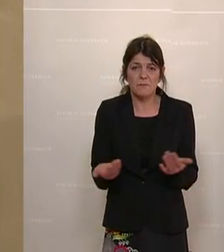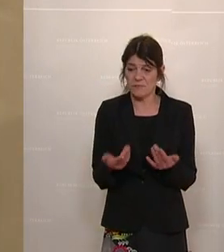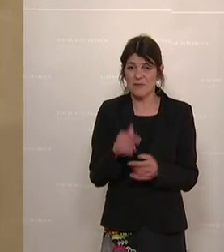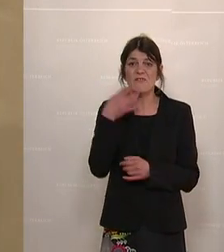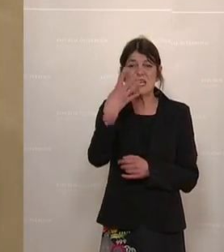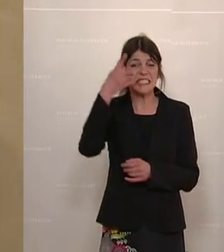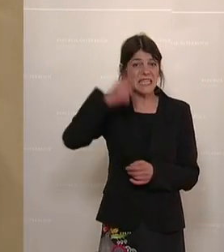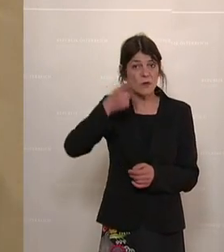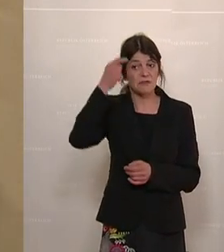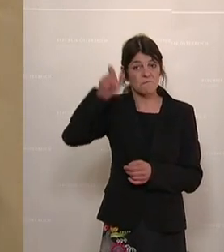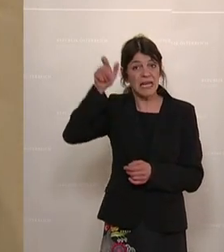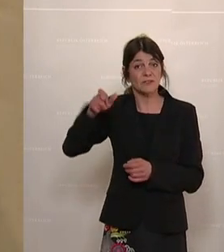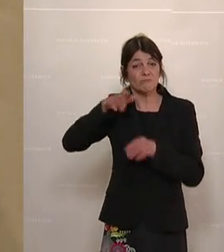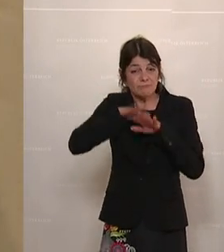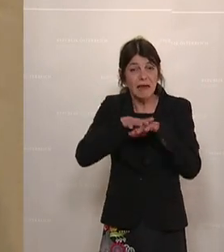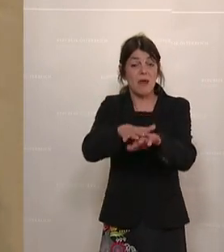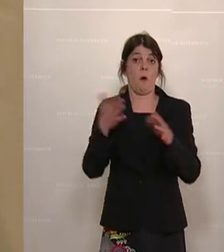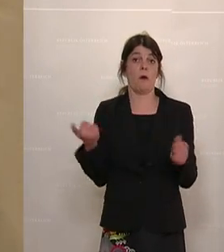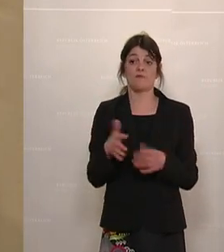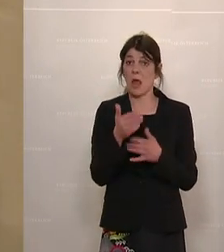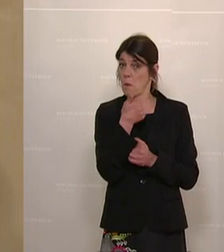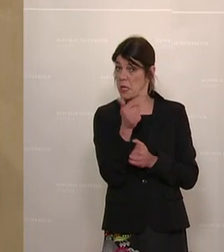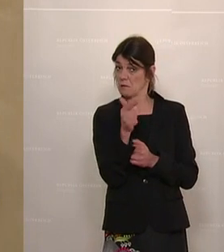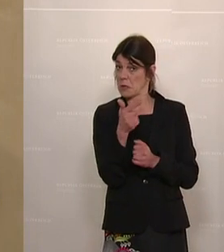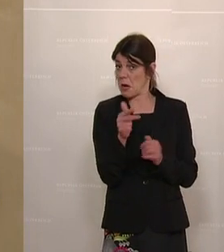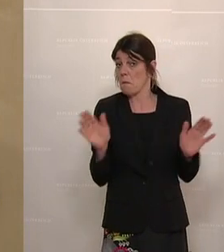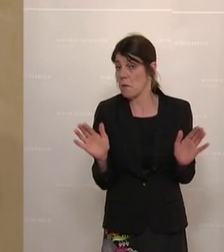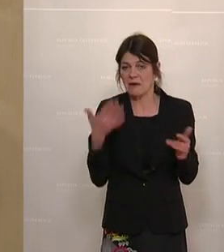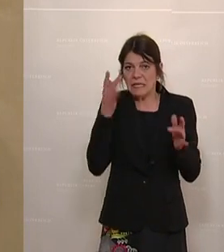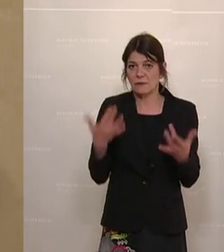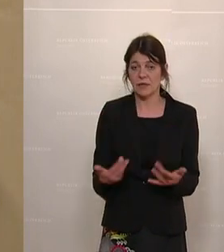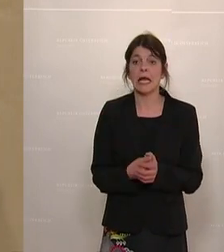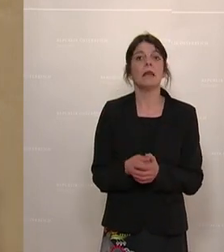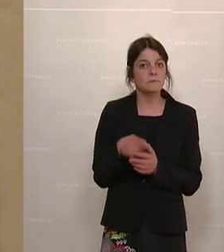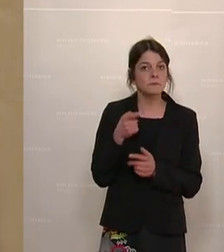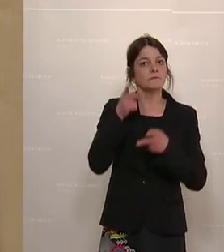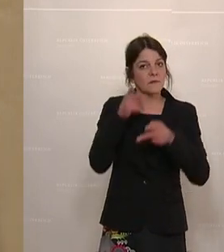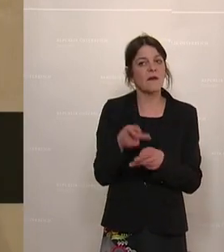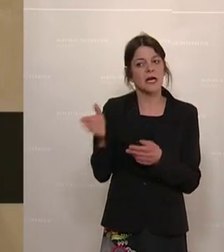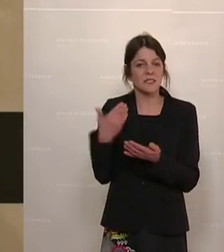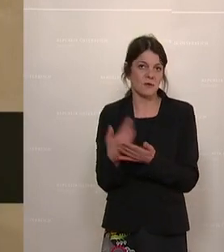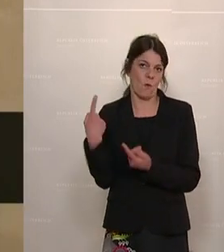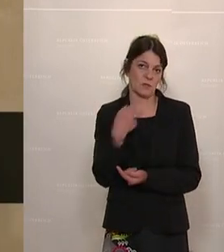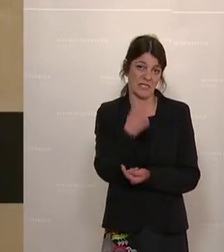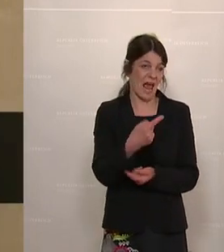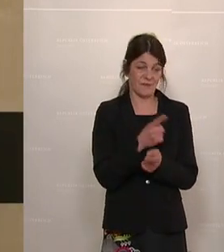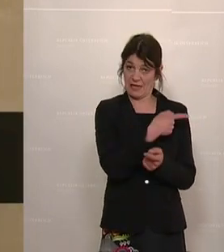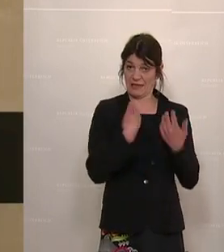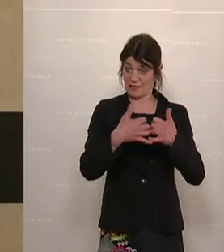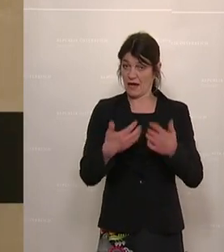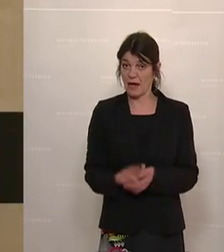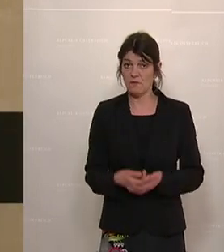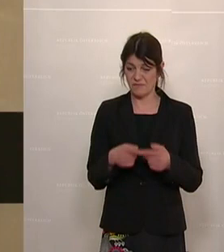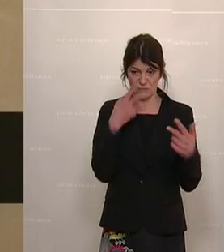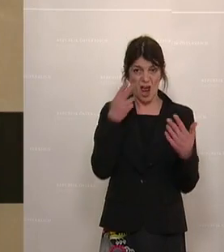40.000 Menschen auf der Straße und vielleicht sind 100, 200, 300, keine Ahnung davon, die sich so äußern, wie Sie das sagen. Also jetzt diese